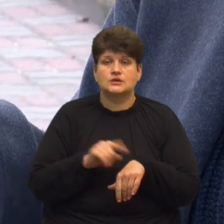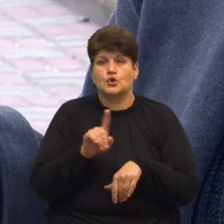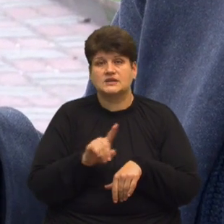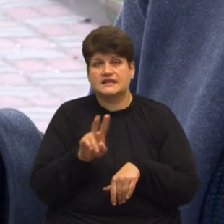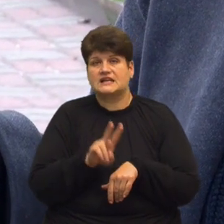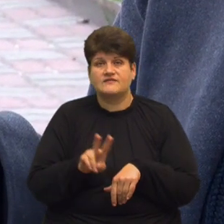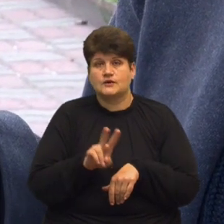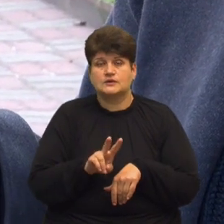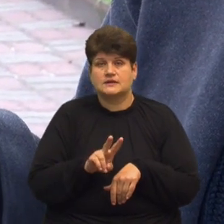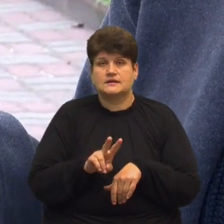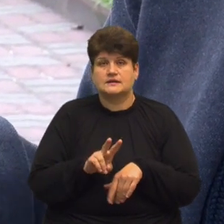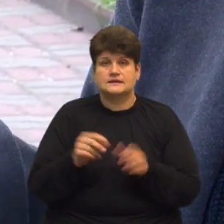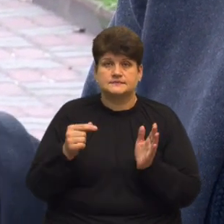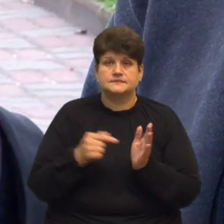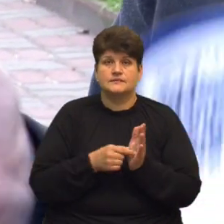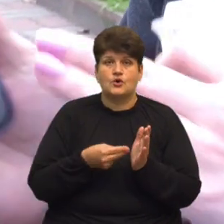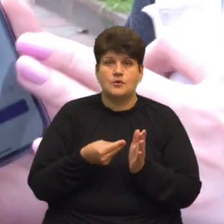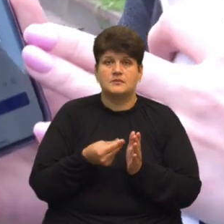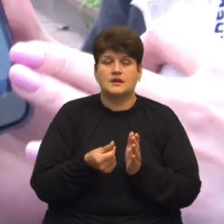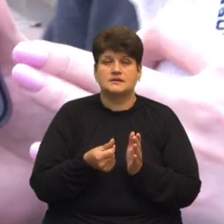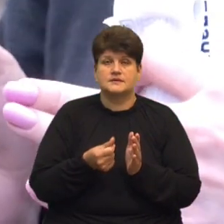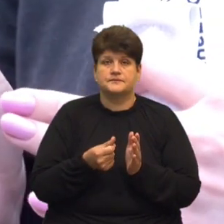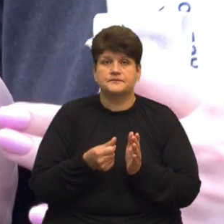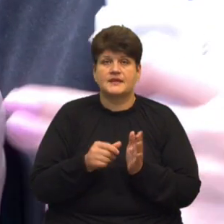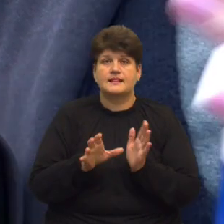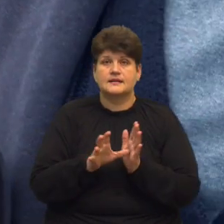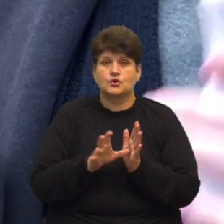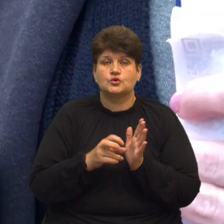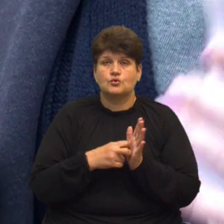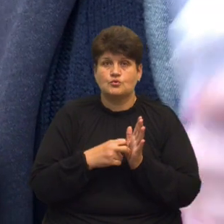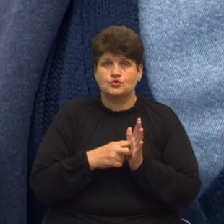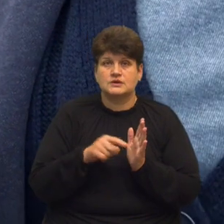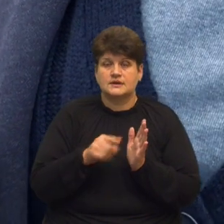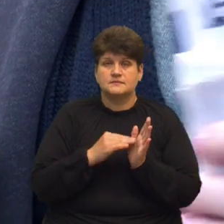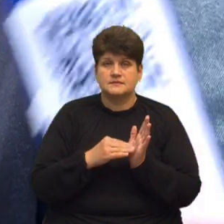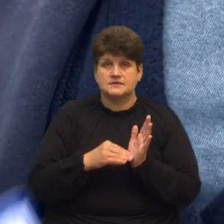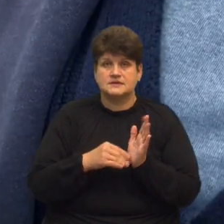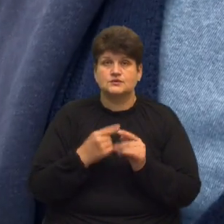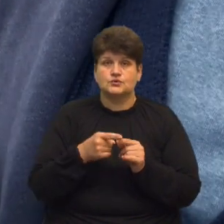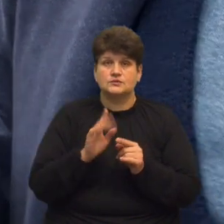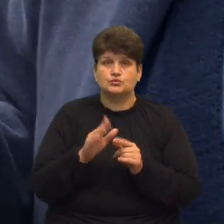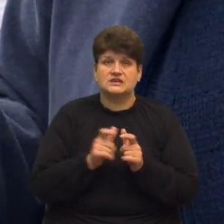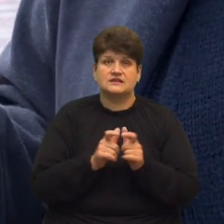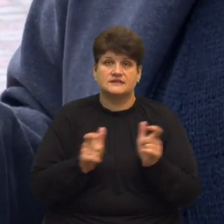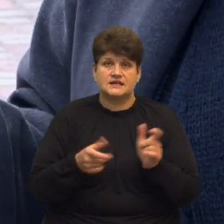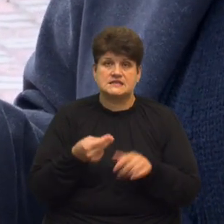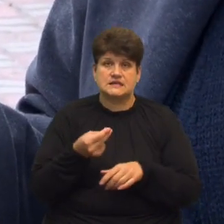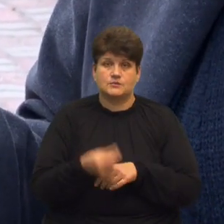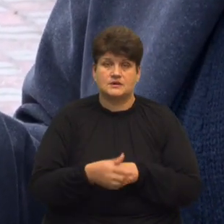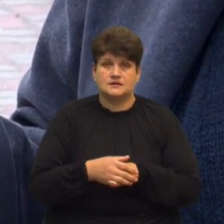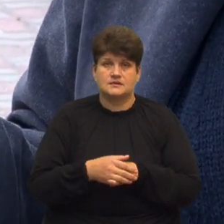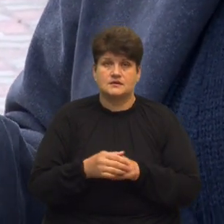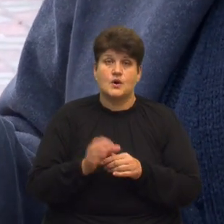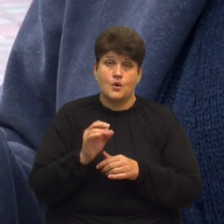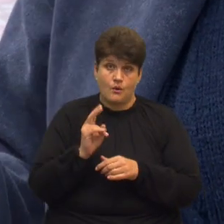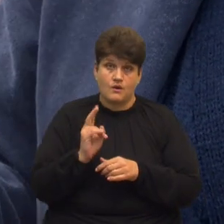і натискається обрати час На електронну пошту, яка вказується, туди прийде квитанція про оплату Натискаю